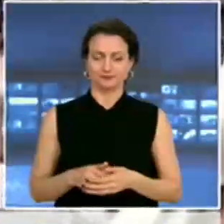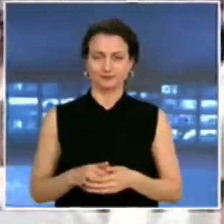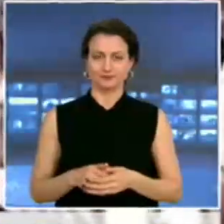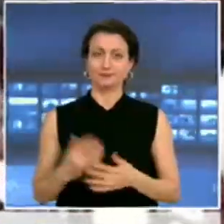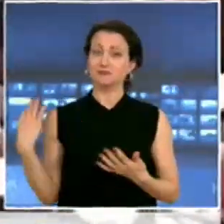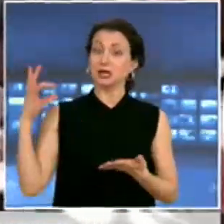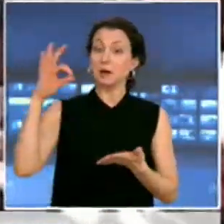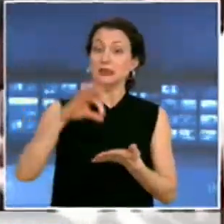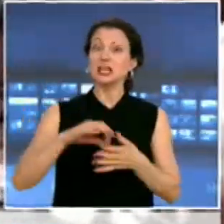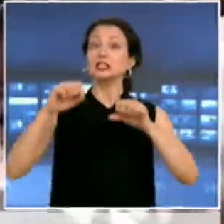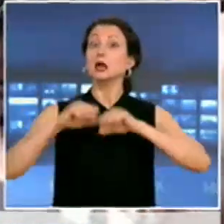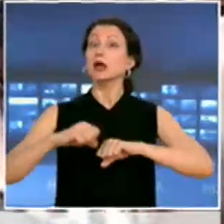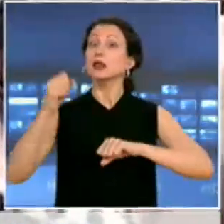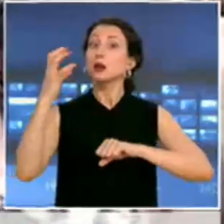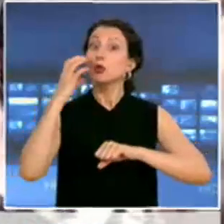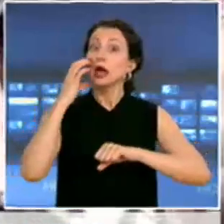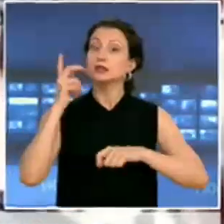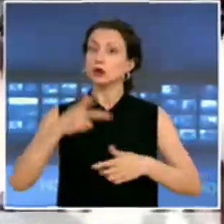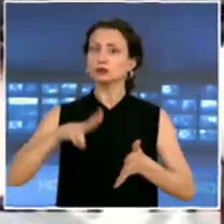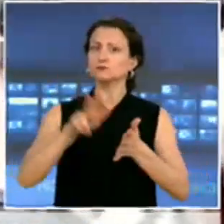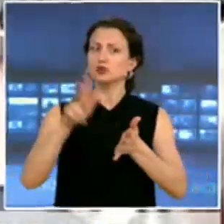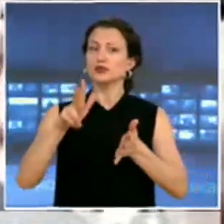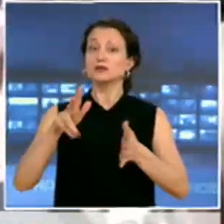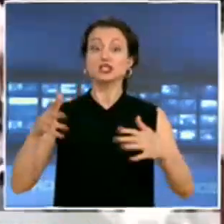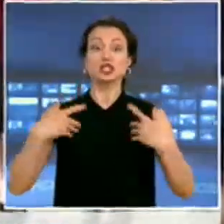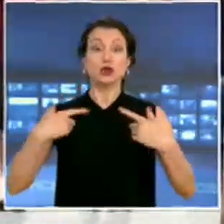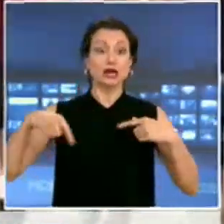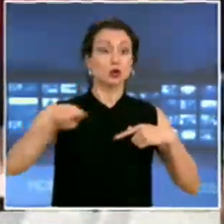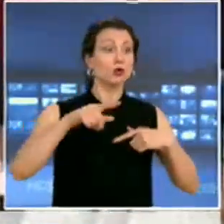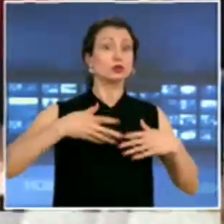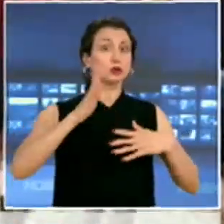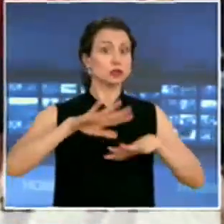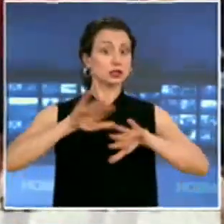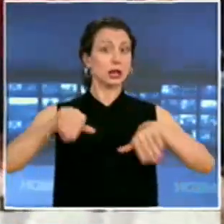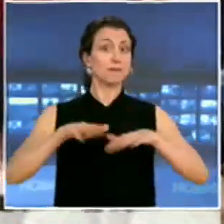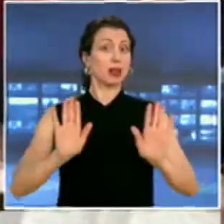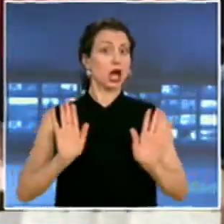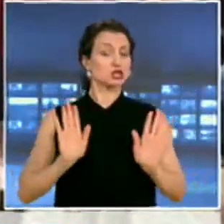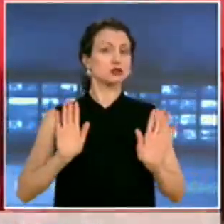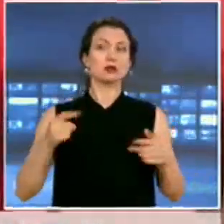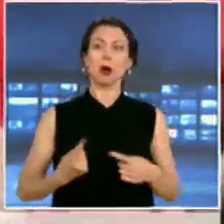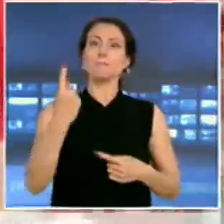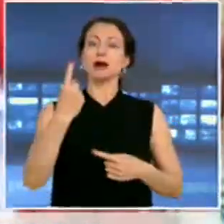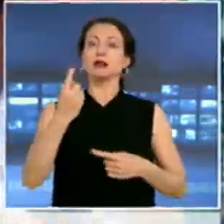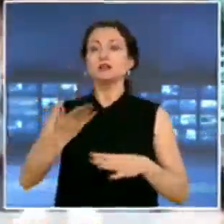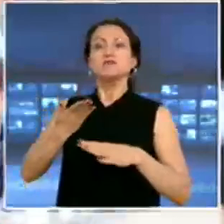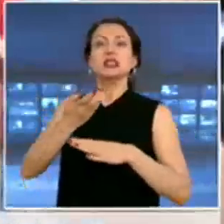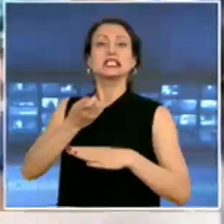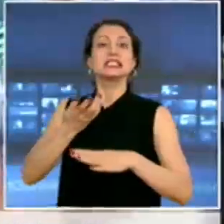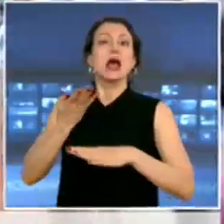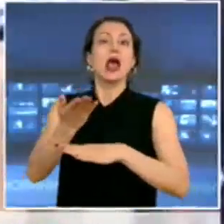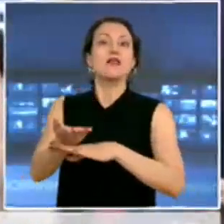Пристигне и кметът на Бургас, който потвърди, че желаящите да плажуват в парк Росенец, първи са подали заявления в общината и